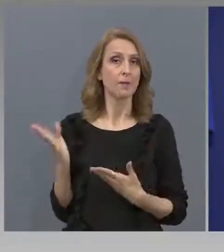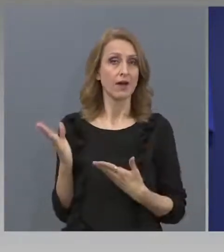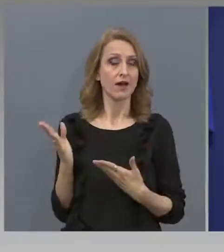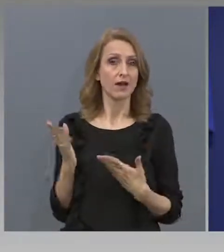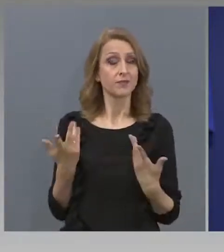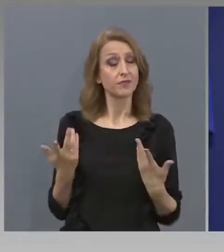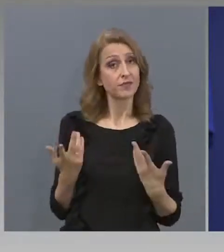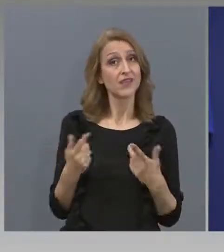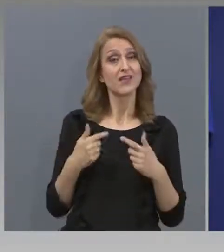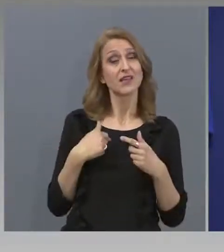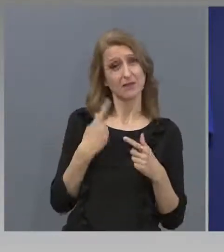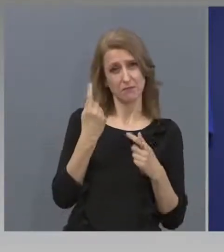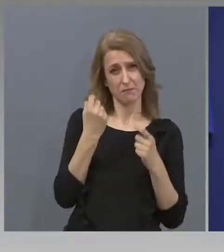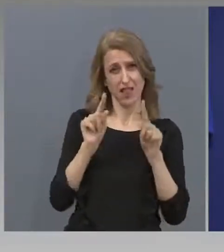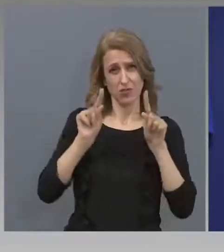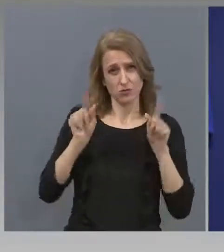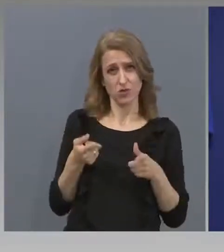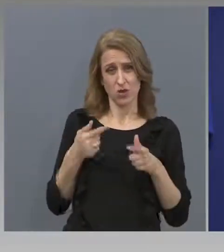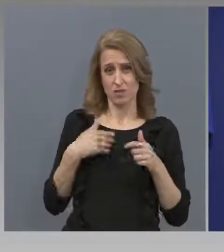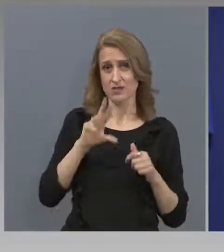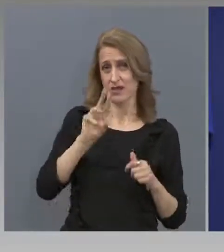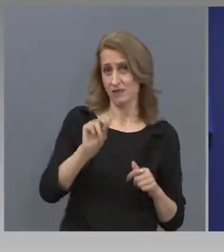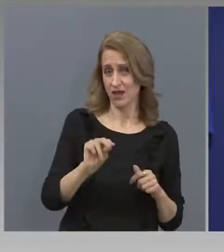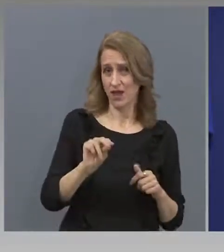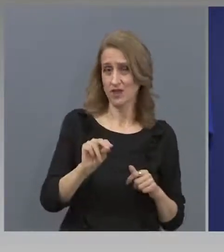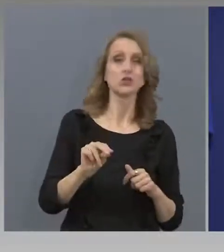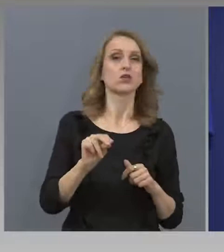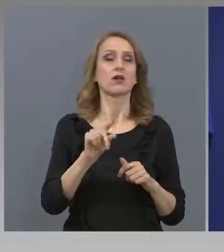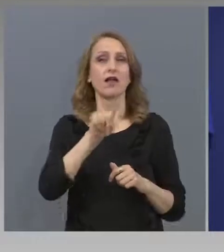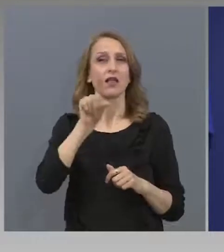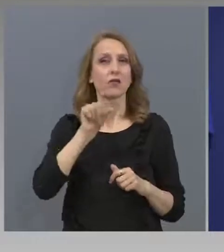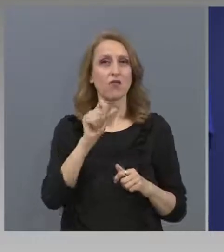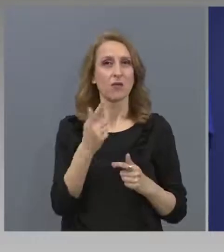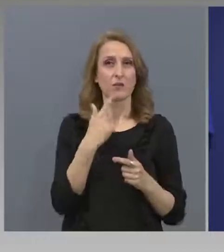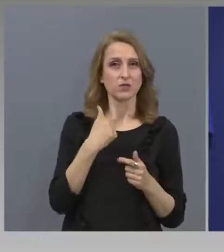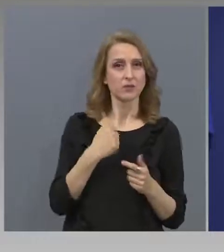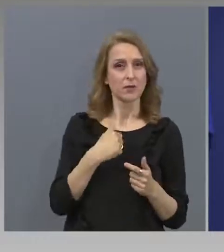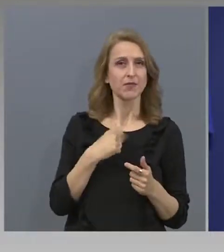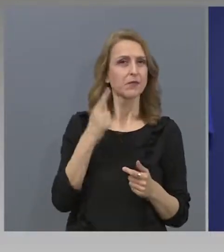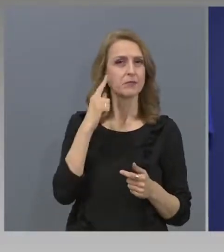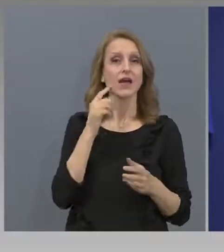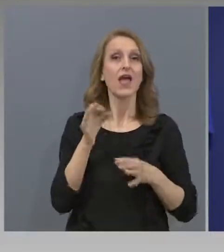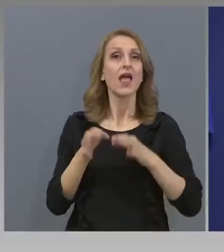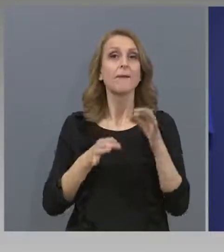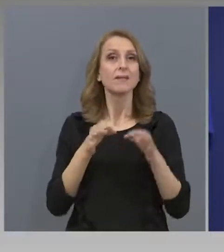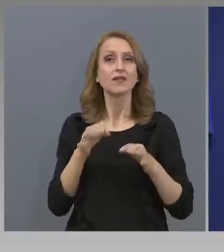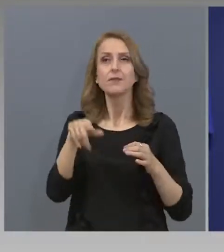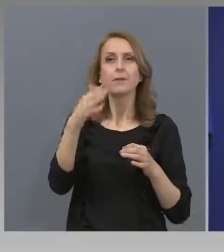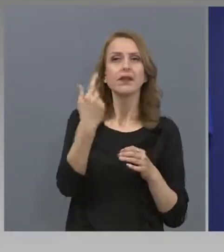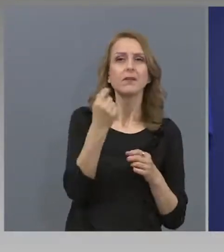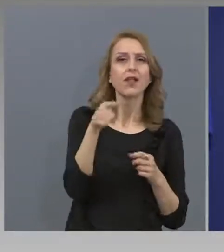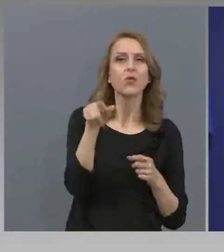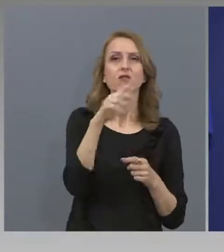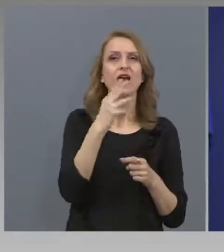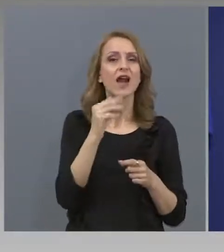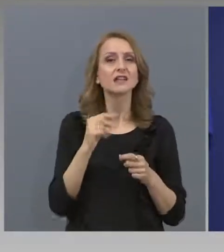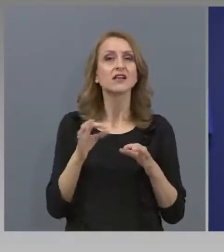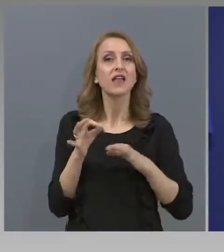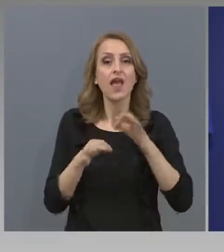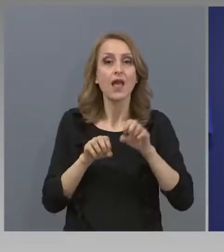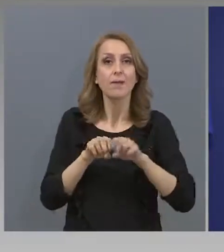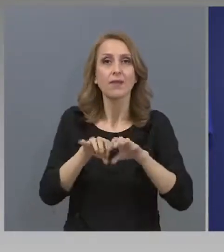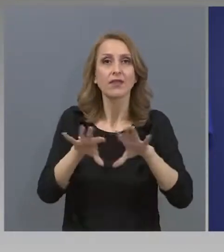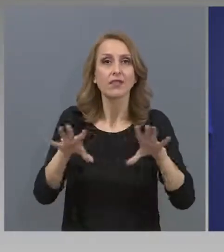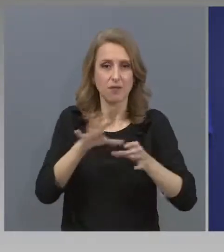връзка също е една малка скоба да отворя. Това, което като въпрос беше зададено, че едва ли не епидемията е във връст. Това още не е много ясно.